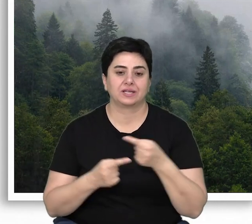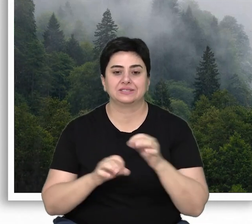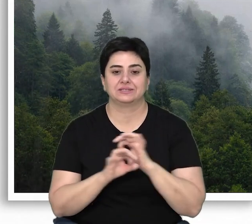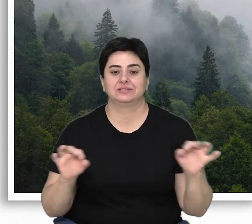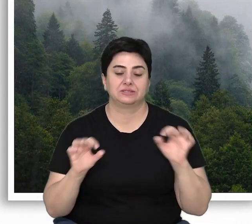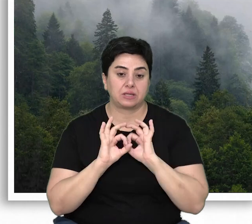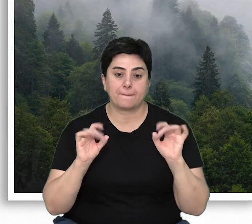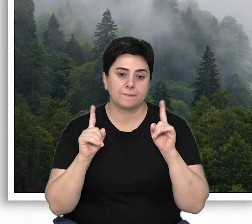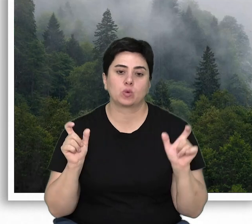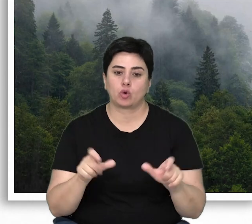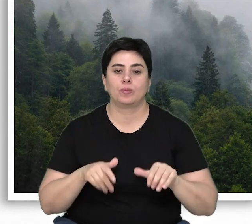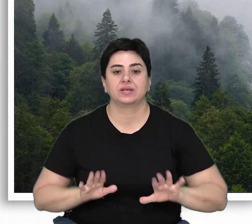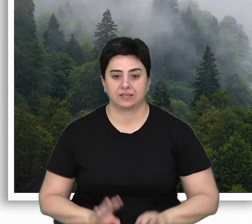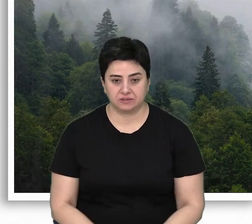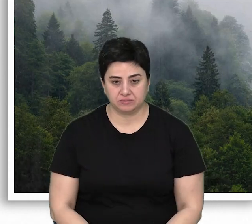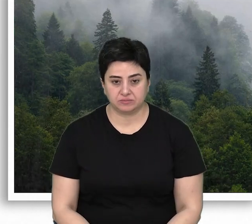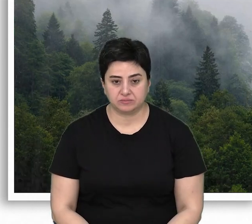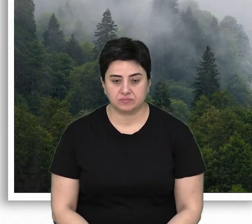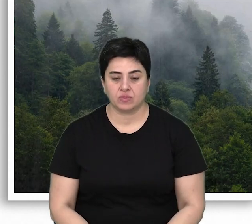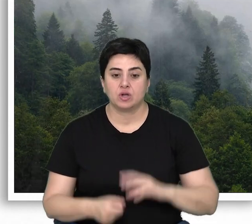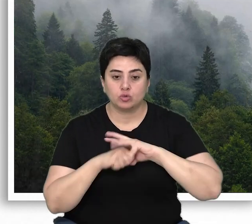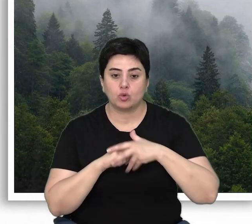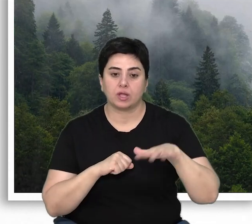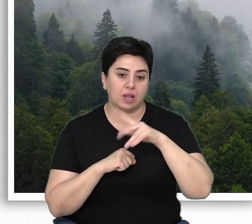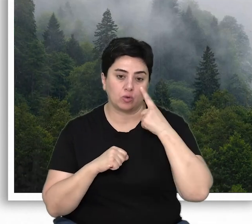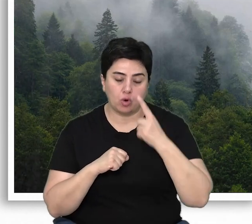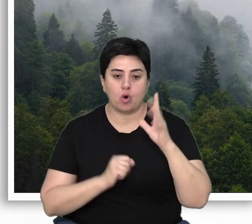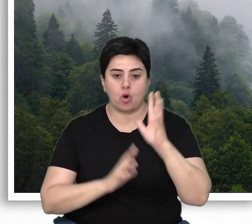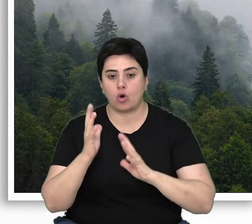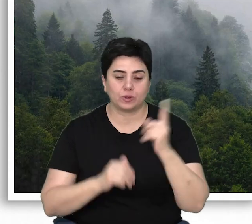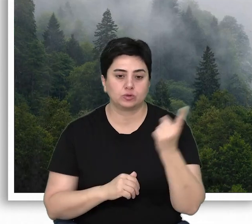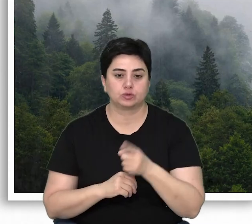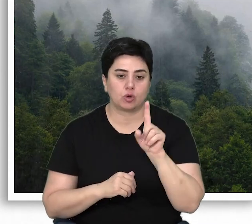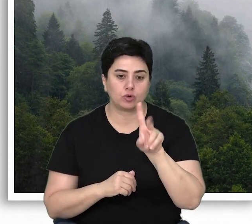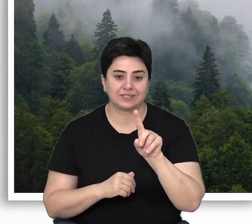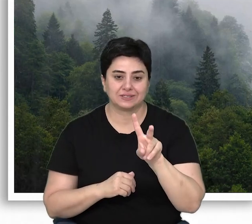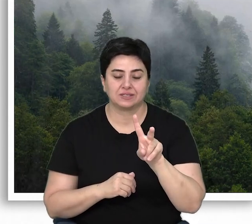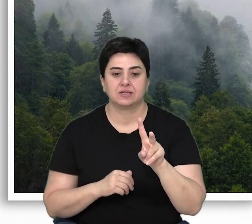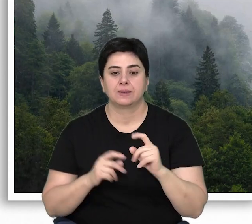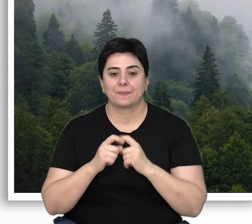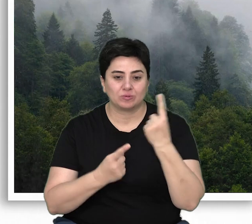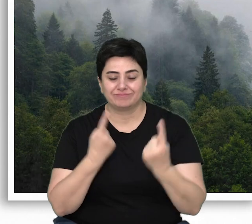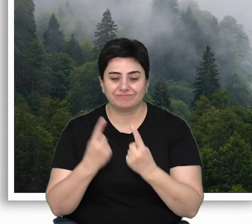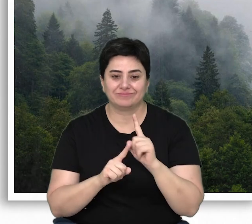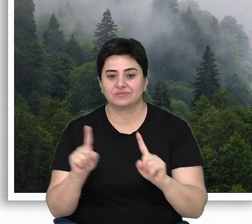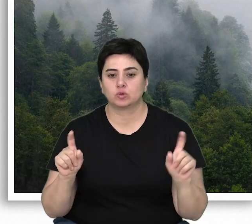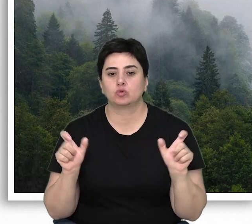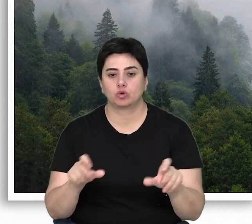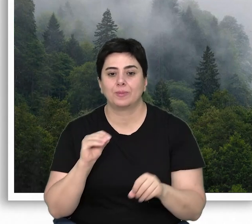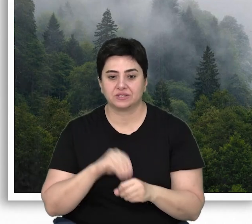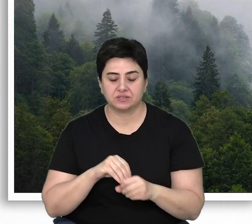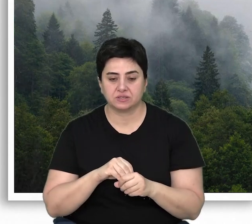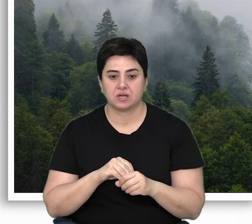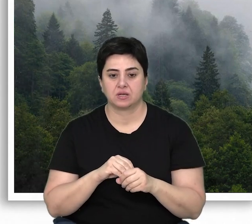eksiksiz bir korumanın sağlandığı anlamına gelmiyor. Dünya genelinde ormanların %12'si biyolojik çeşitliliğin